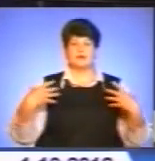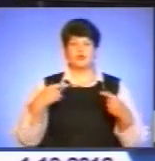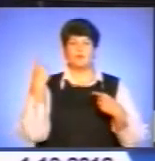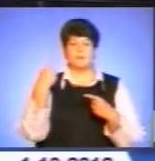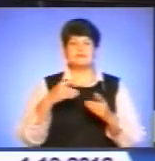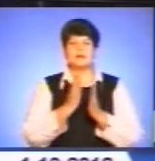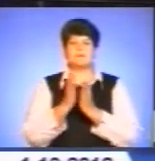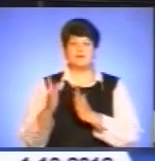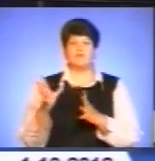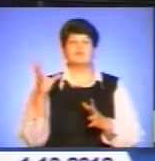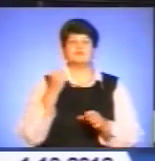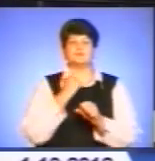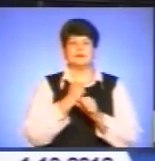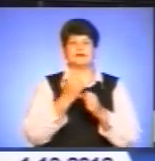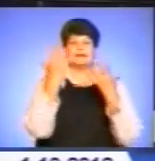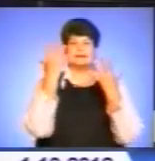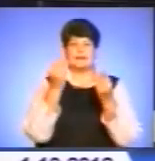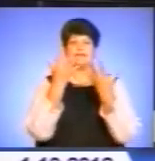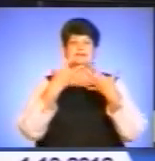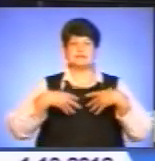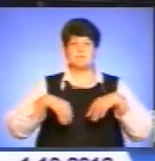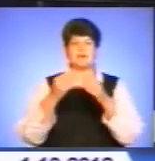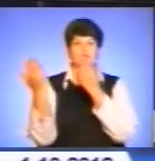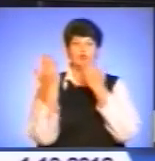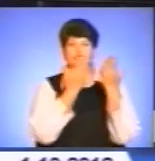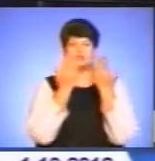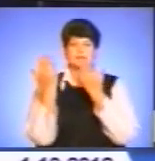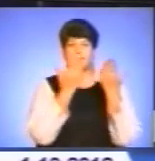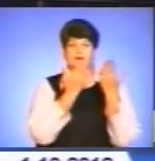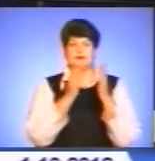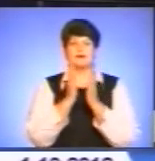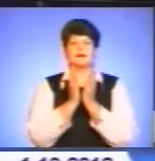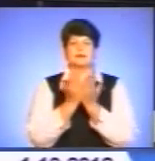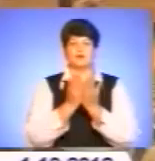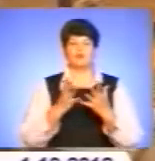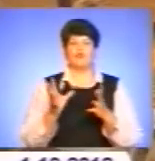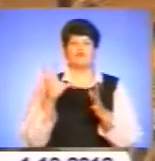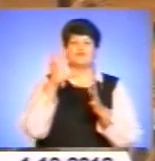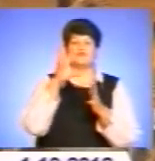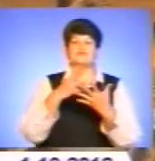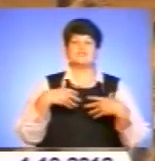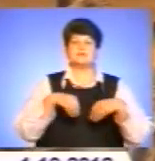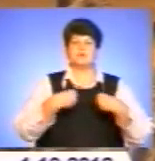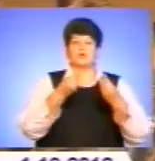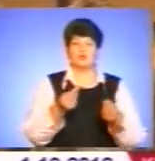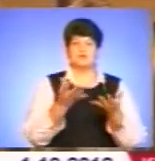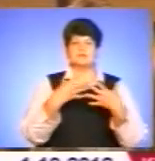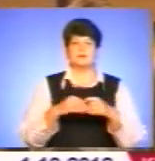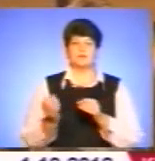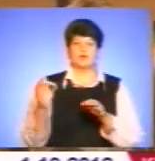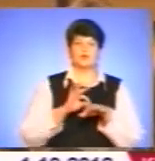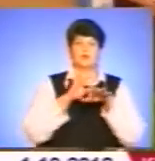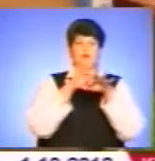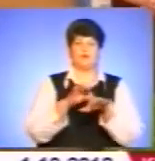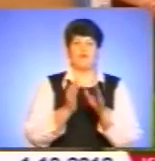влаштувала День сімейного читання – книгу в сім'ю, сім'ю в бібліотеку. До Всесвітнього дня бібліотек в